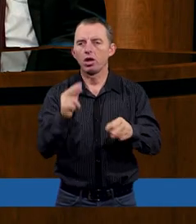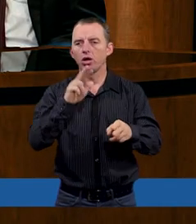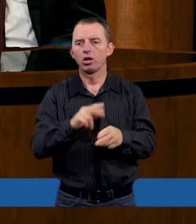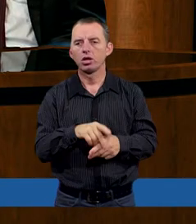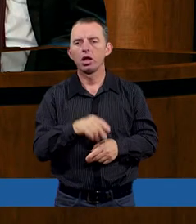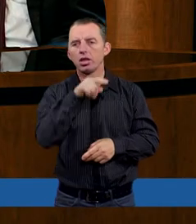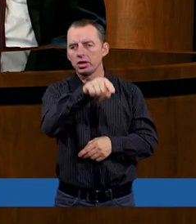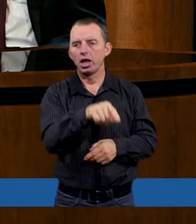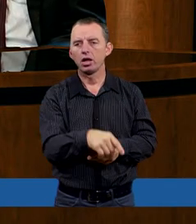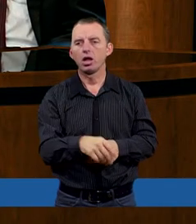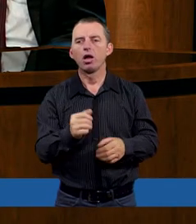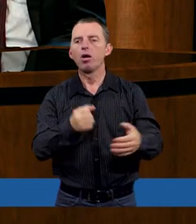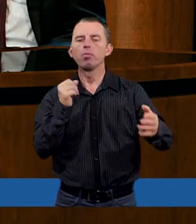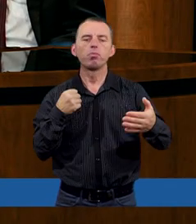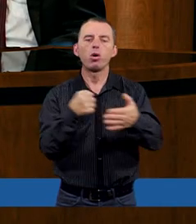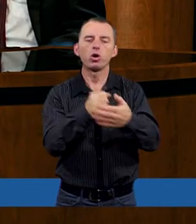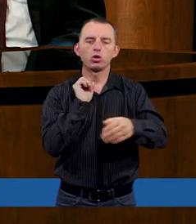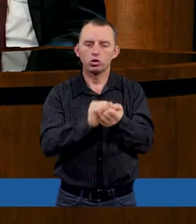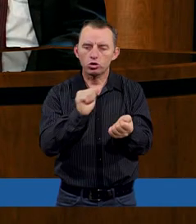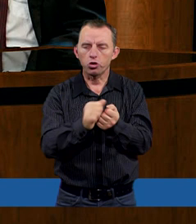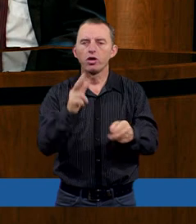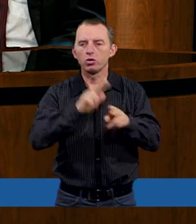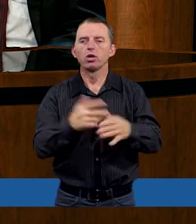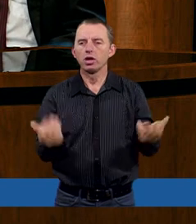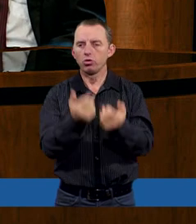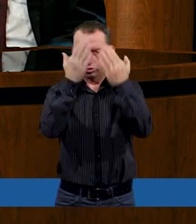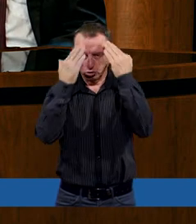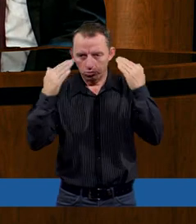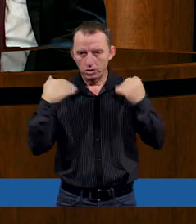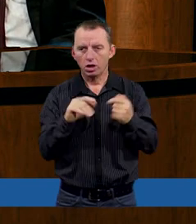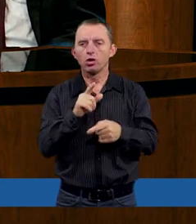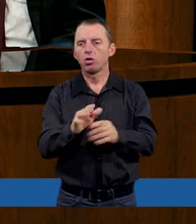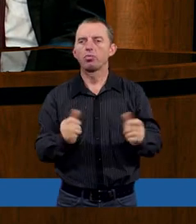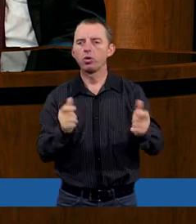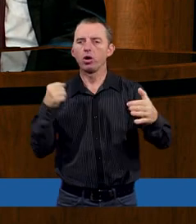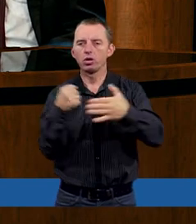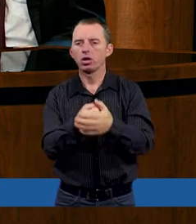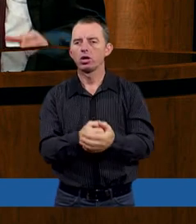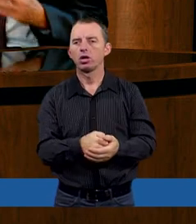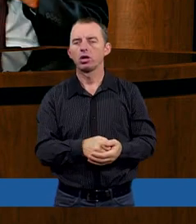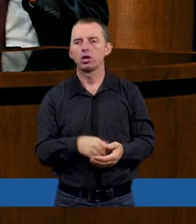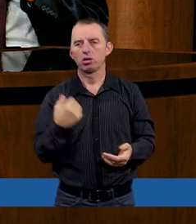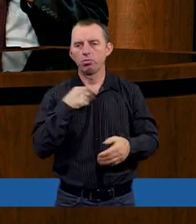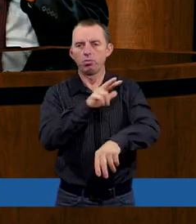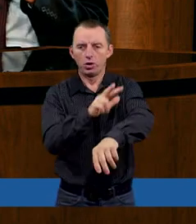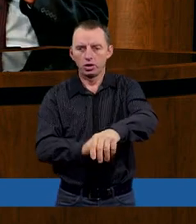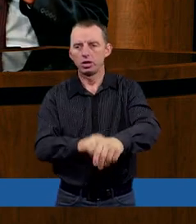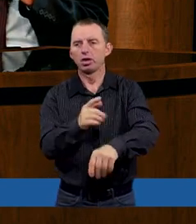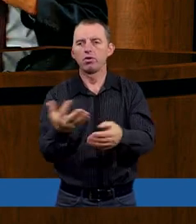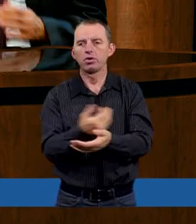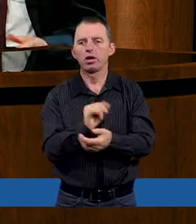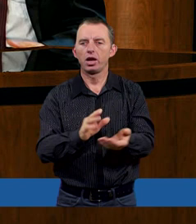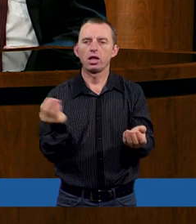ten potrącony, poszkodowany, który znajduje się w szpitalu, a ten, który go potrącił, wychodzi cało z wypadku. Jeszcze na